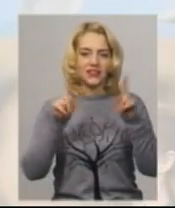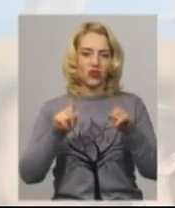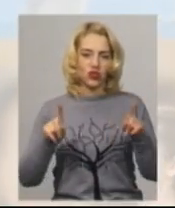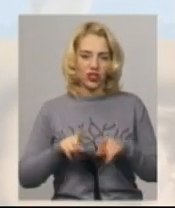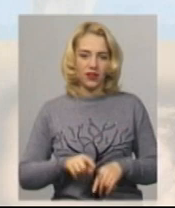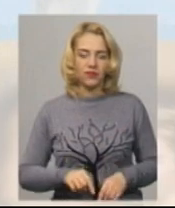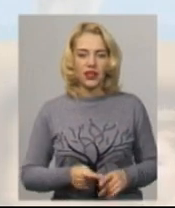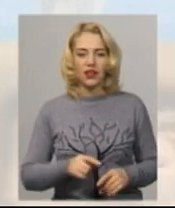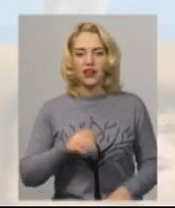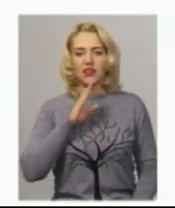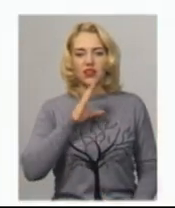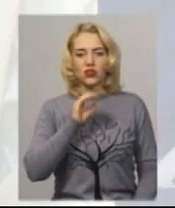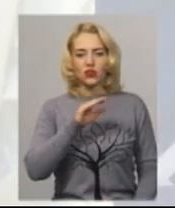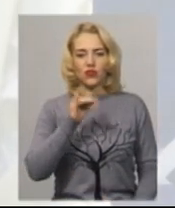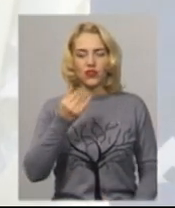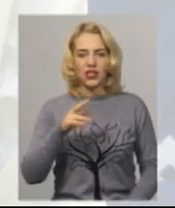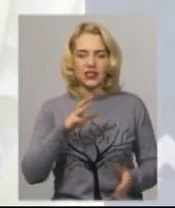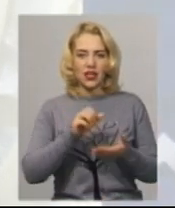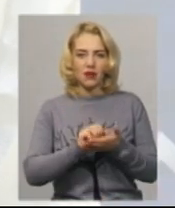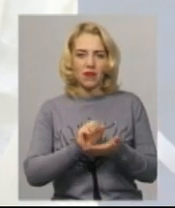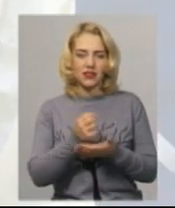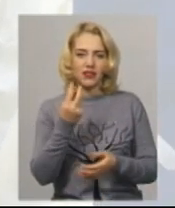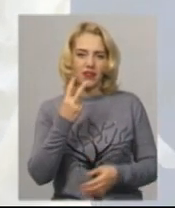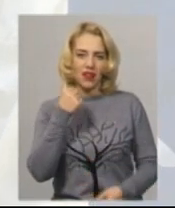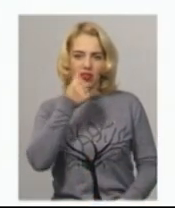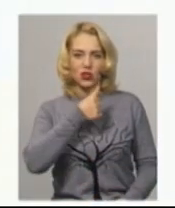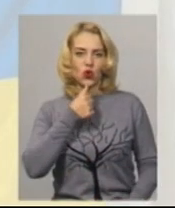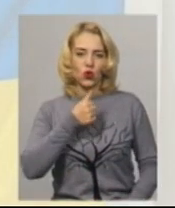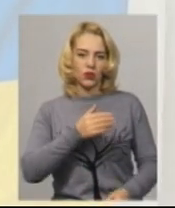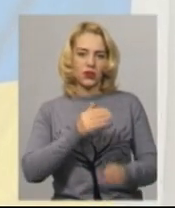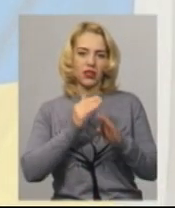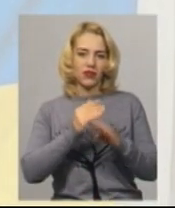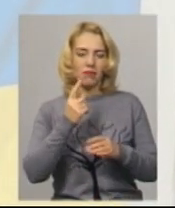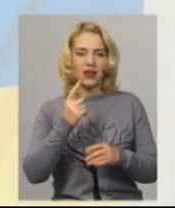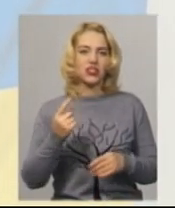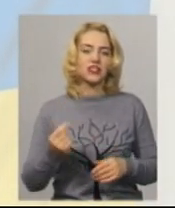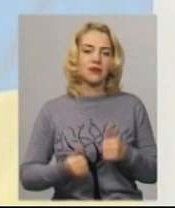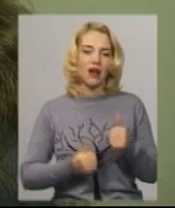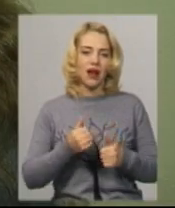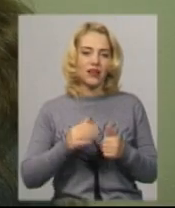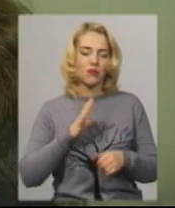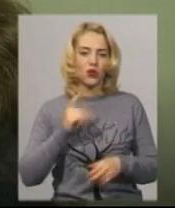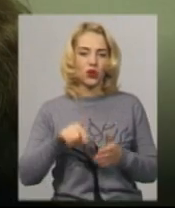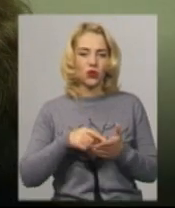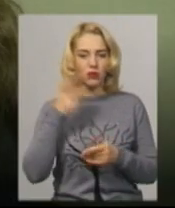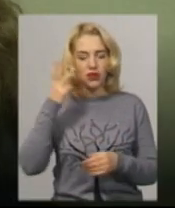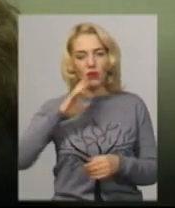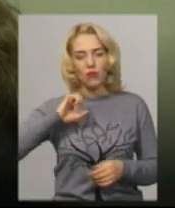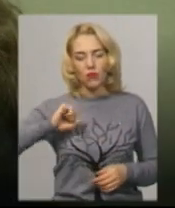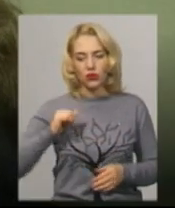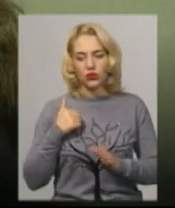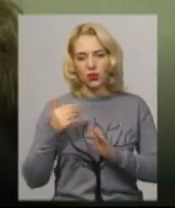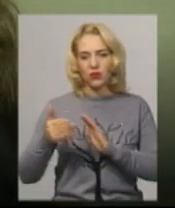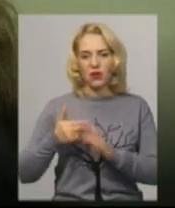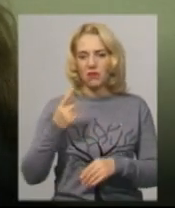Софія Хоптар займається так вандом вже десь років. Перша тренування і змагання провела в Хмельницькому. Згадує дівчина. Подружка покликала. Мені перший місяць